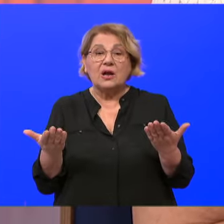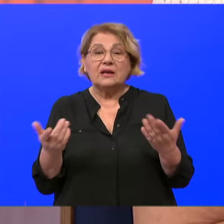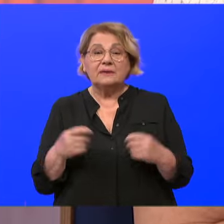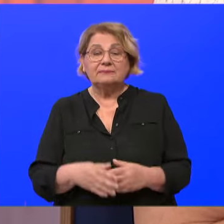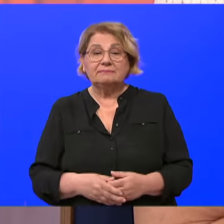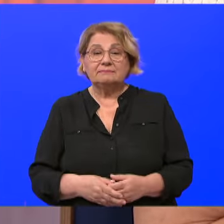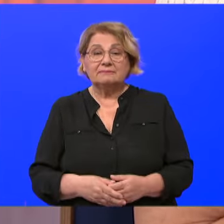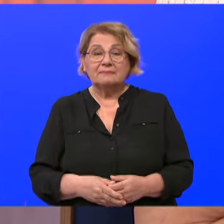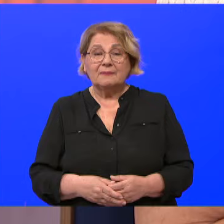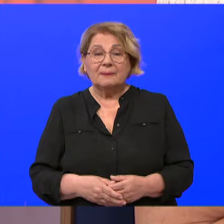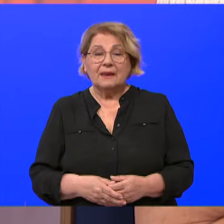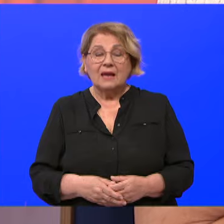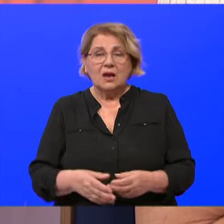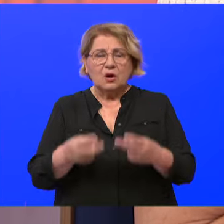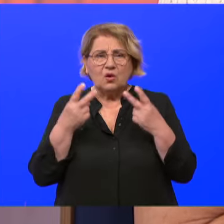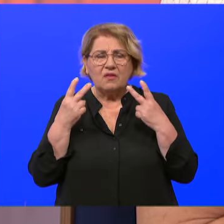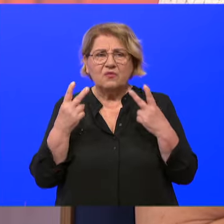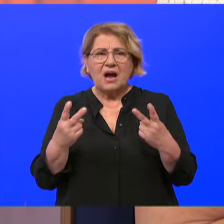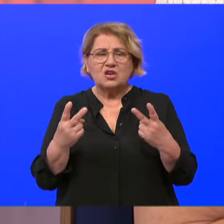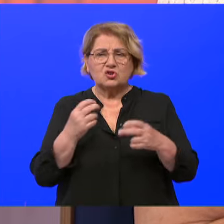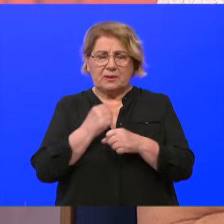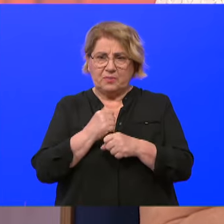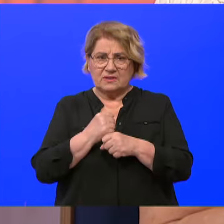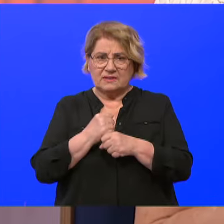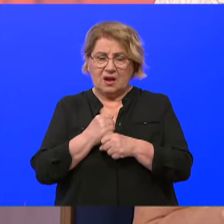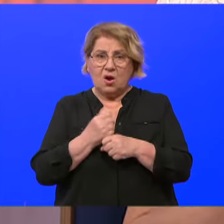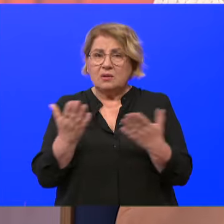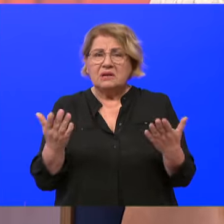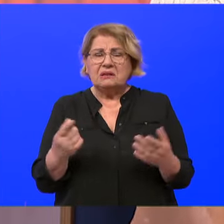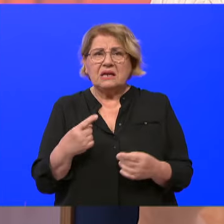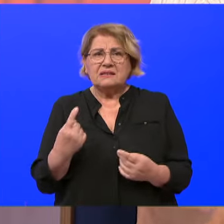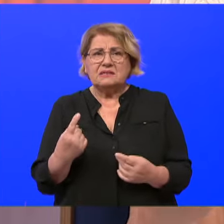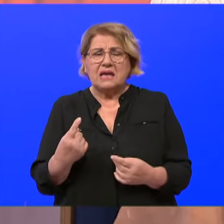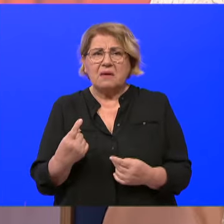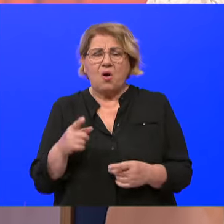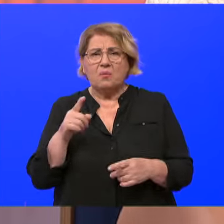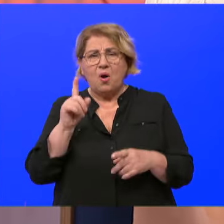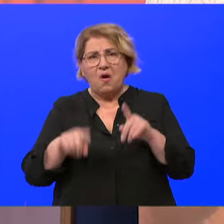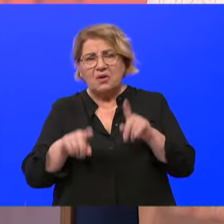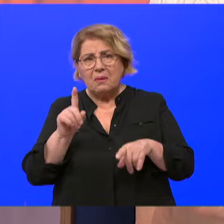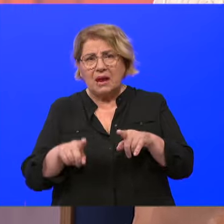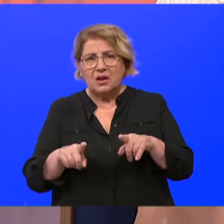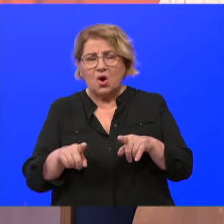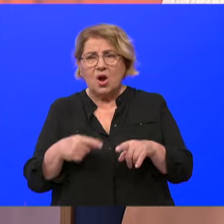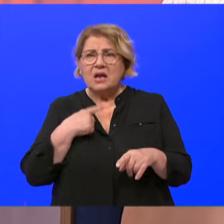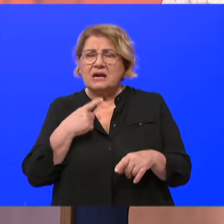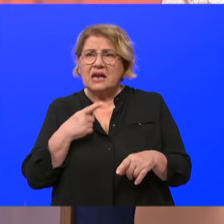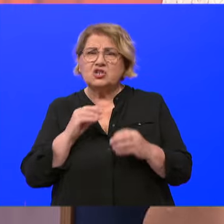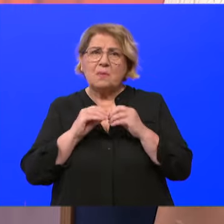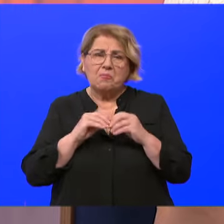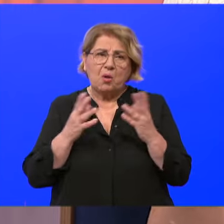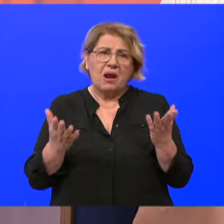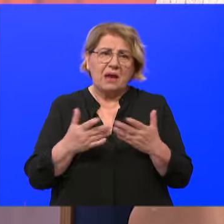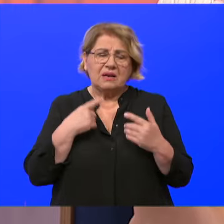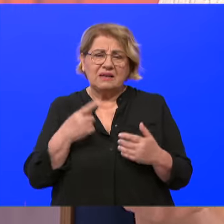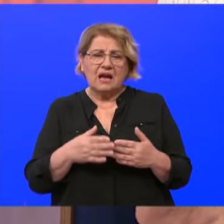iznimno važan posao. Dakle, ne samo povremeno se oglasiti i